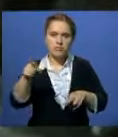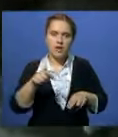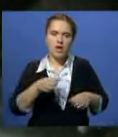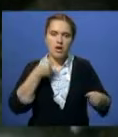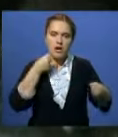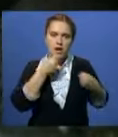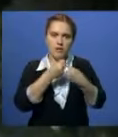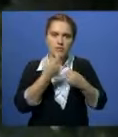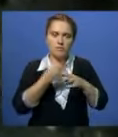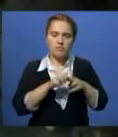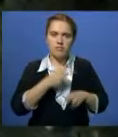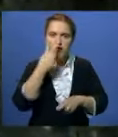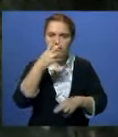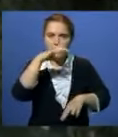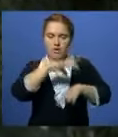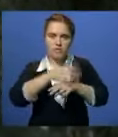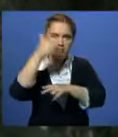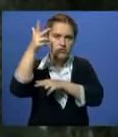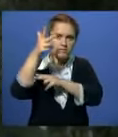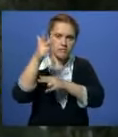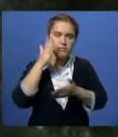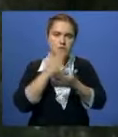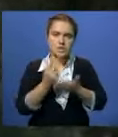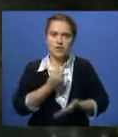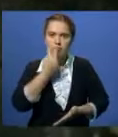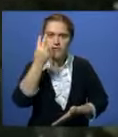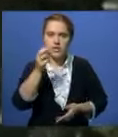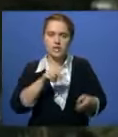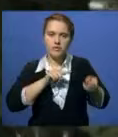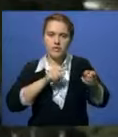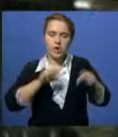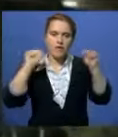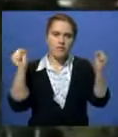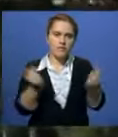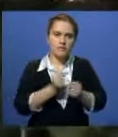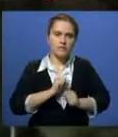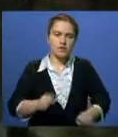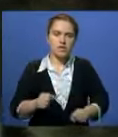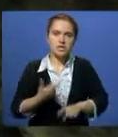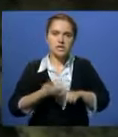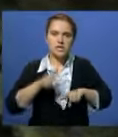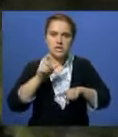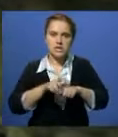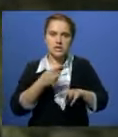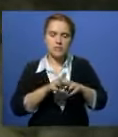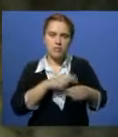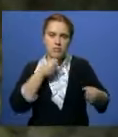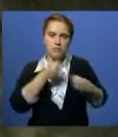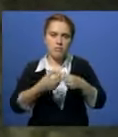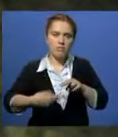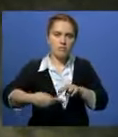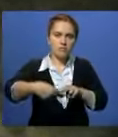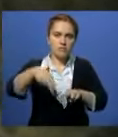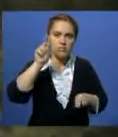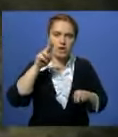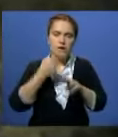происшествия зафиксировала камера видеонаблюдения. На кадрах отчетливо видно, как внедорожник на высокой скорости сбивает пешеходов, которые проходили